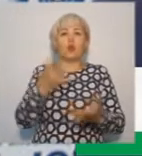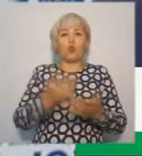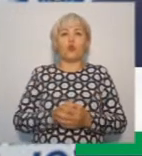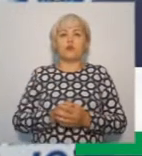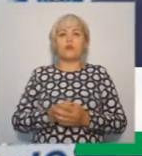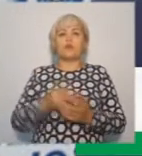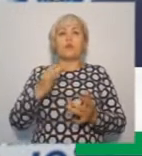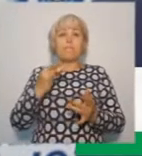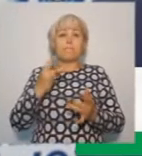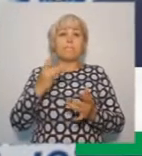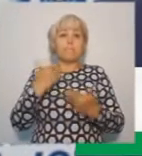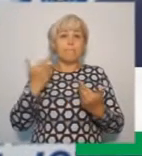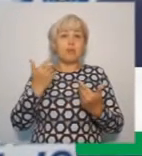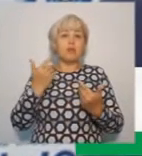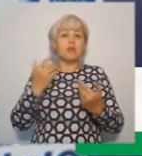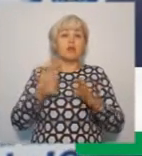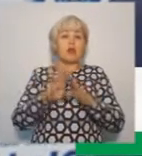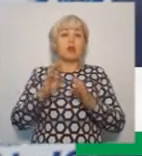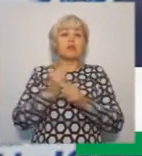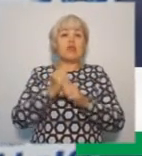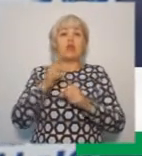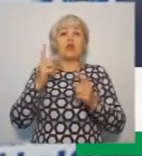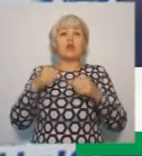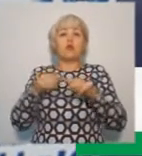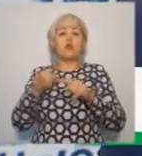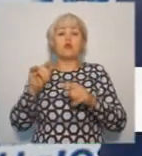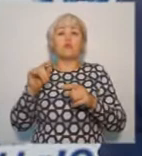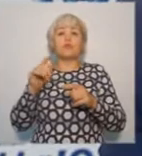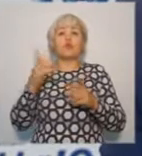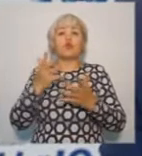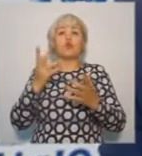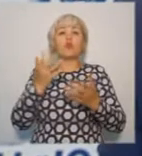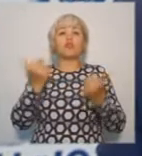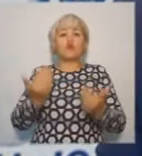для пересадки. Это, наверное, была самая сложная задача. И,